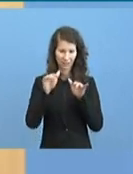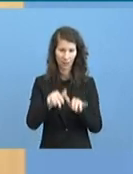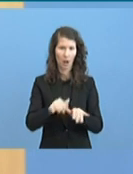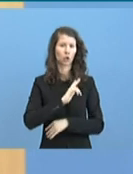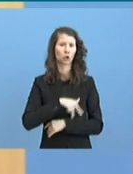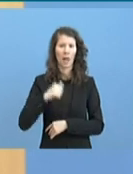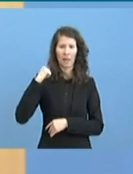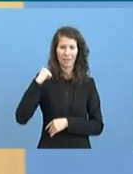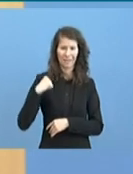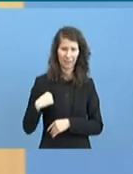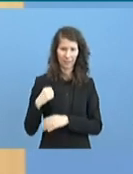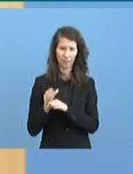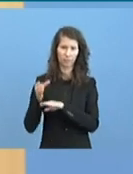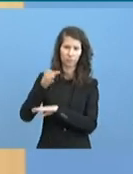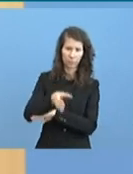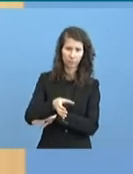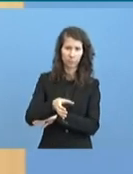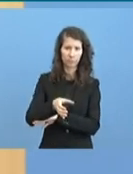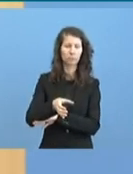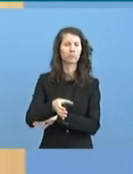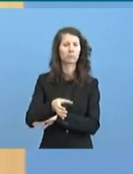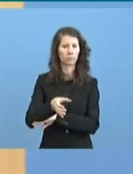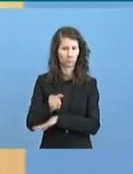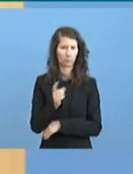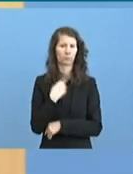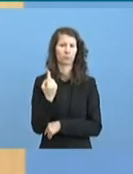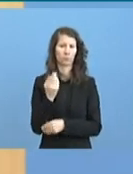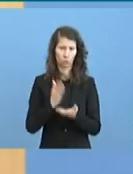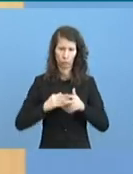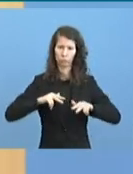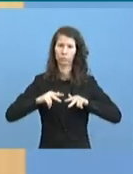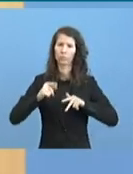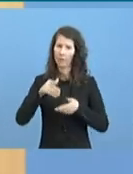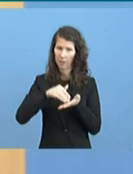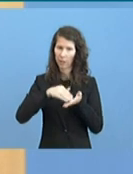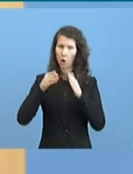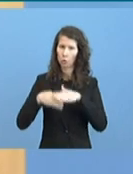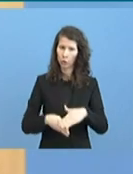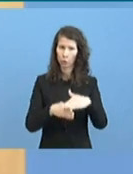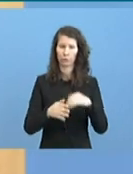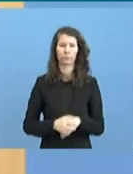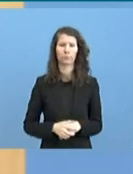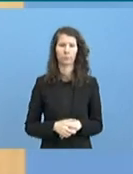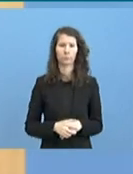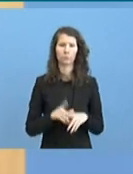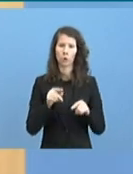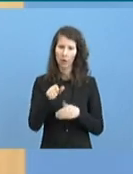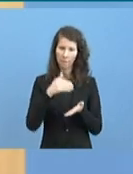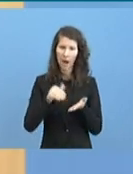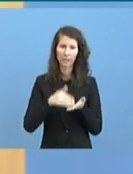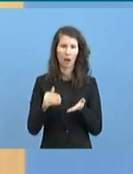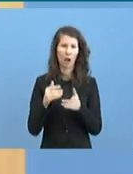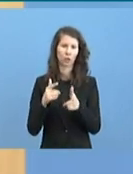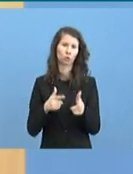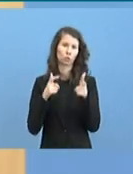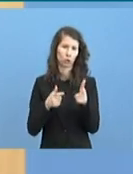haben wir ja auch für soziale Dienste dafür gesorgt, dass sie Unterstützung weiterhin bekommen. Das heißt, dass sie weiter ihre Zuschüsse auch erhalten.